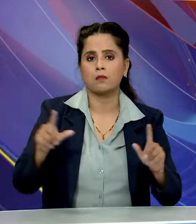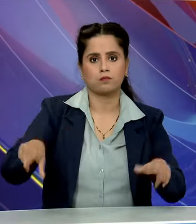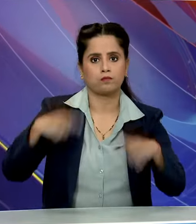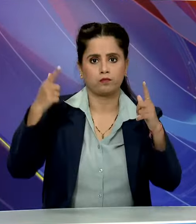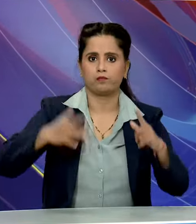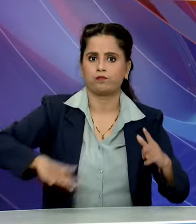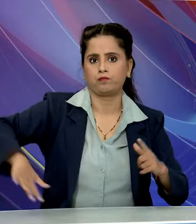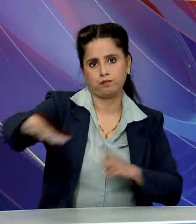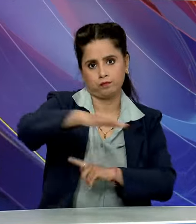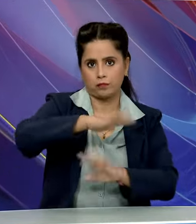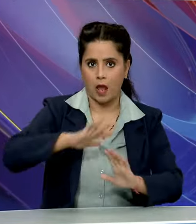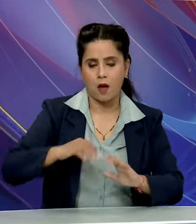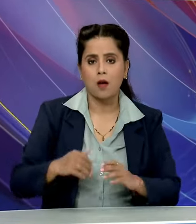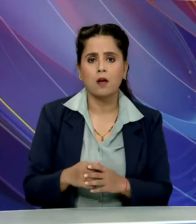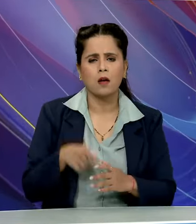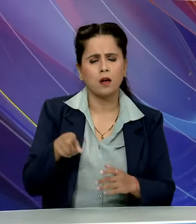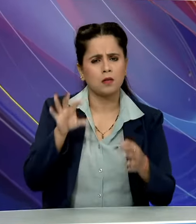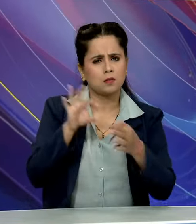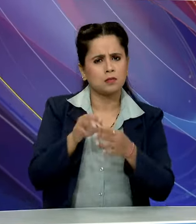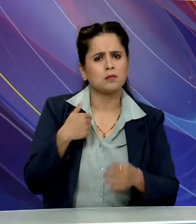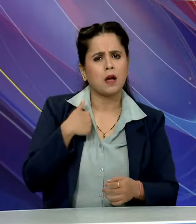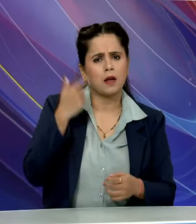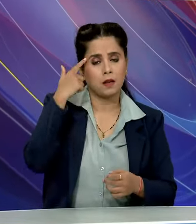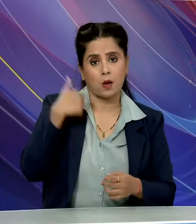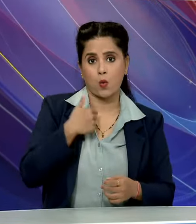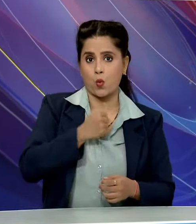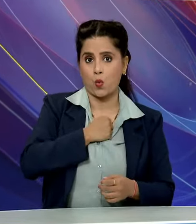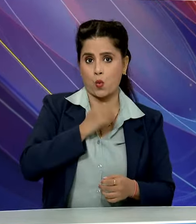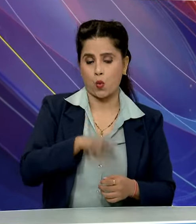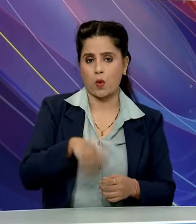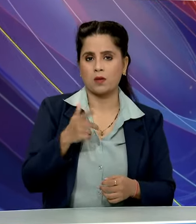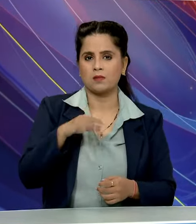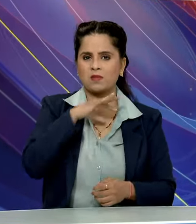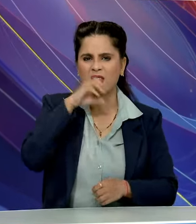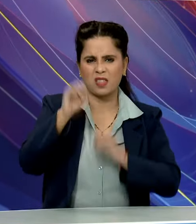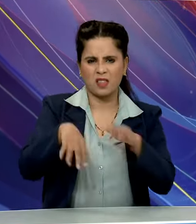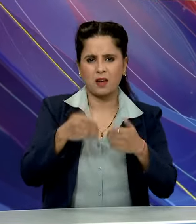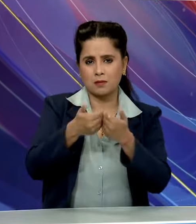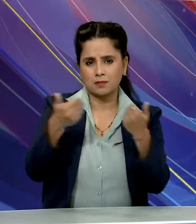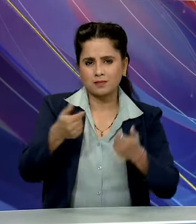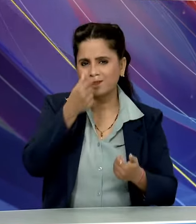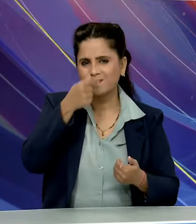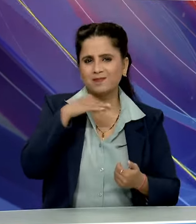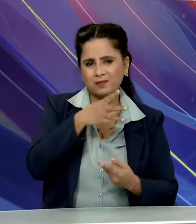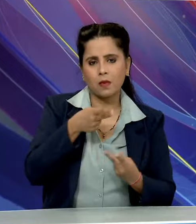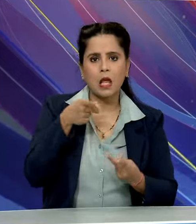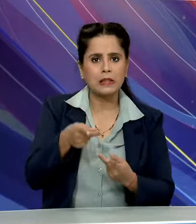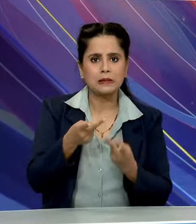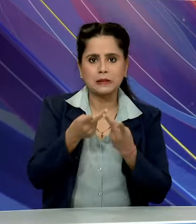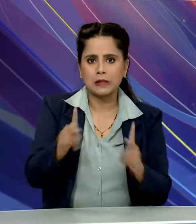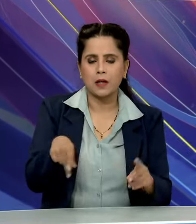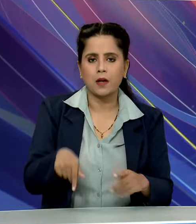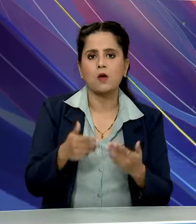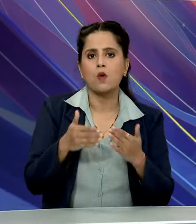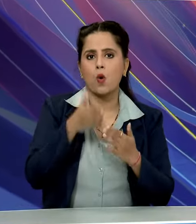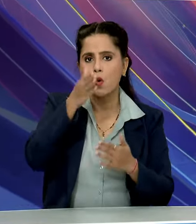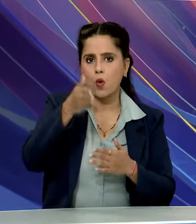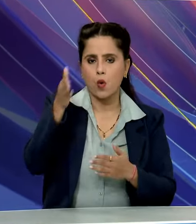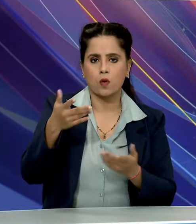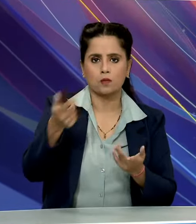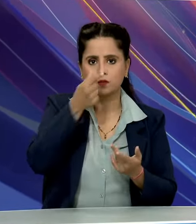है और उसके इसाब से हमारे अपने जो solid waste के challenges है वो अलग है तो उसमें door-to-door collections,